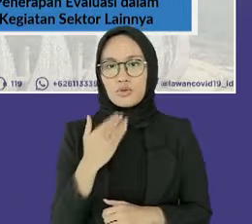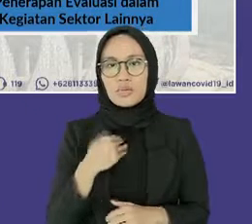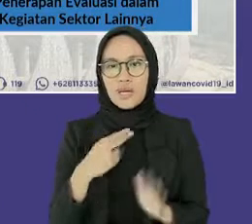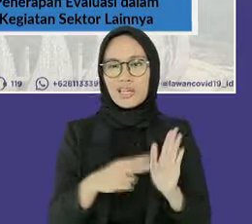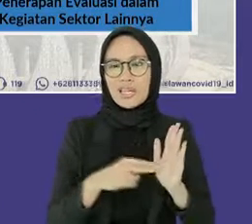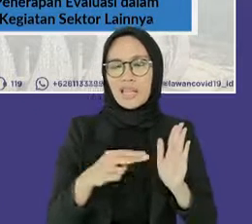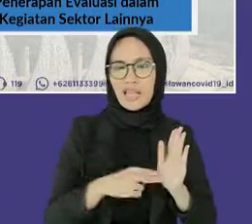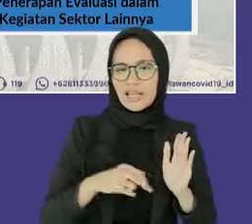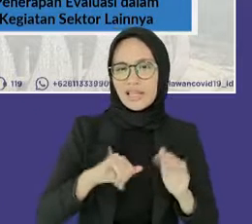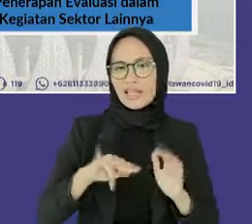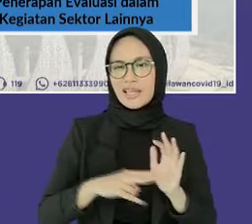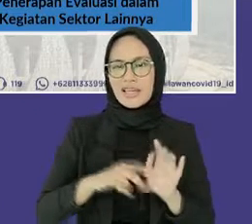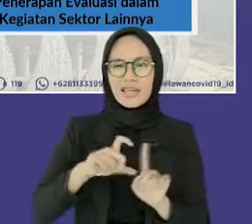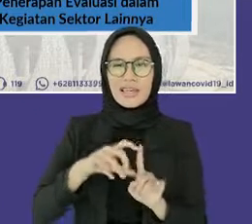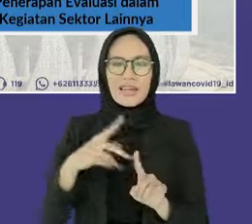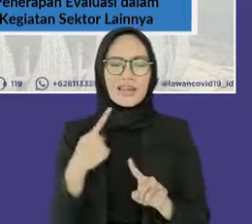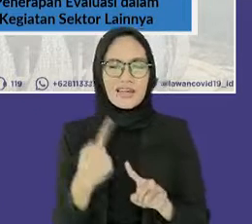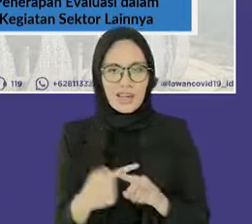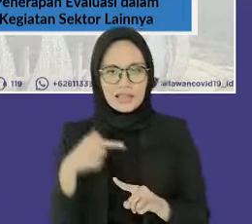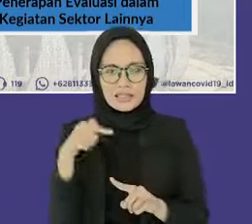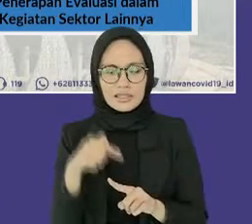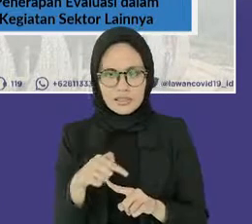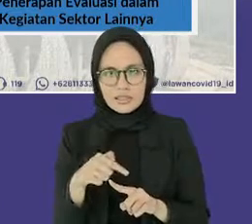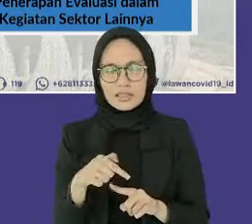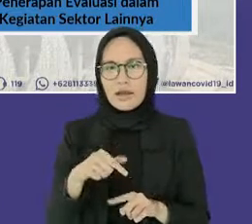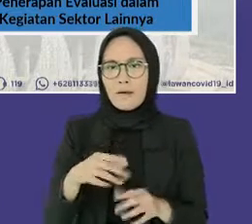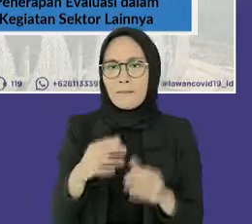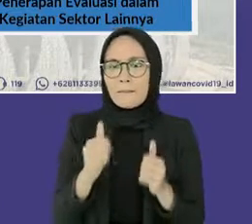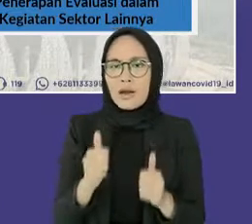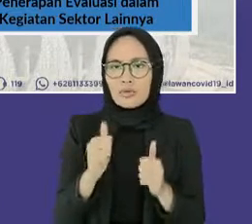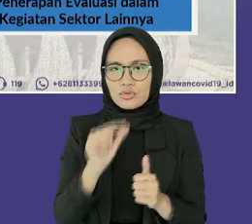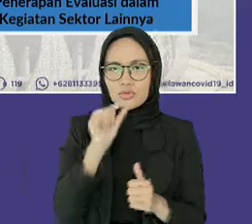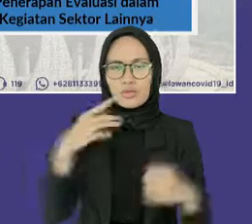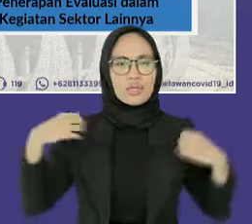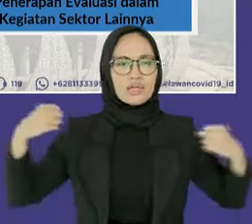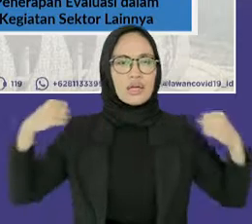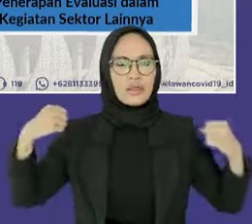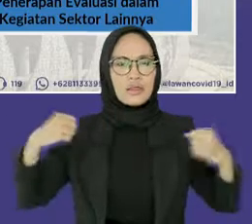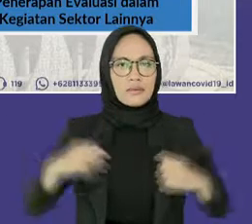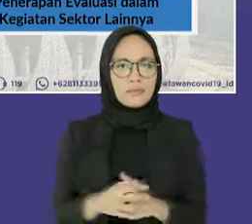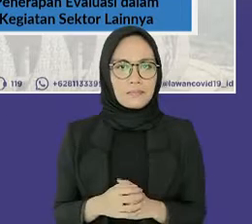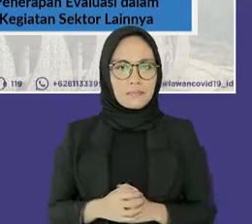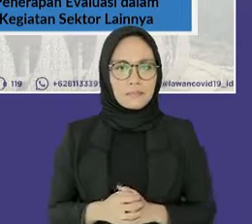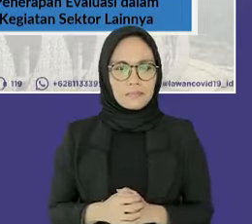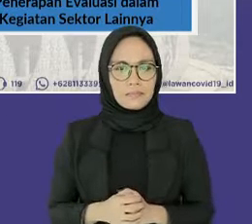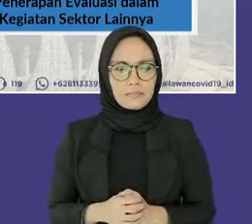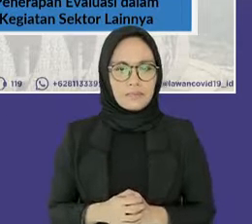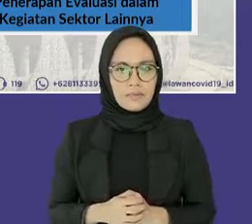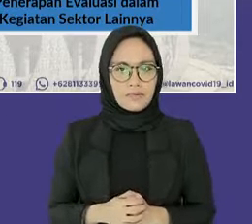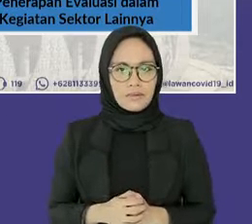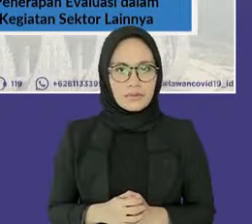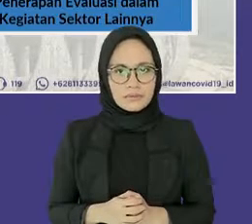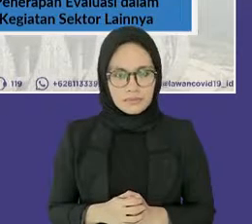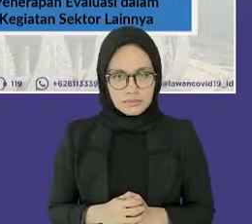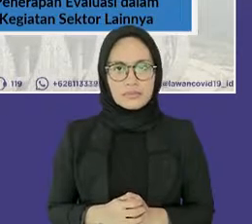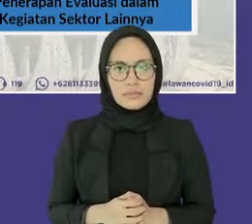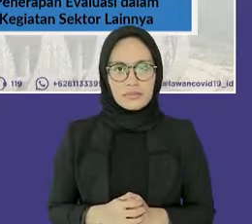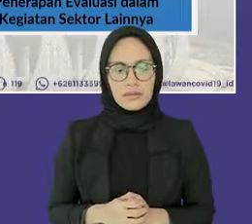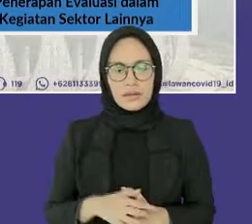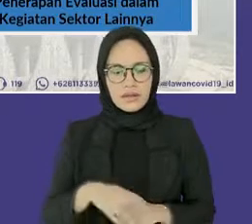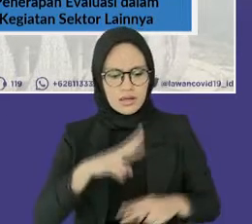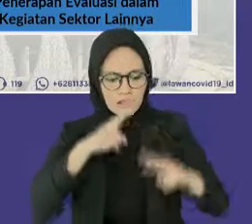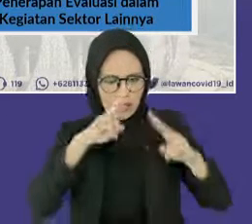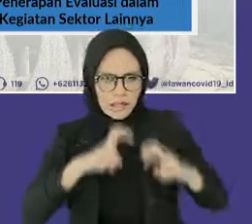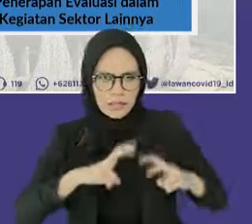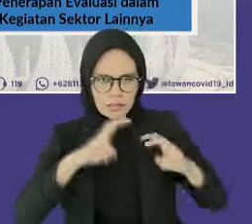suasana pembukaan sektor sosial ekonomi secara bertahap. Penilaian ini ditinjau dari aspek manajemen pengendalian